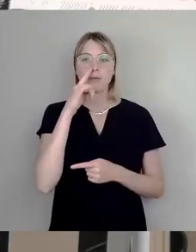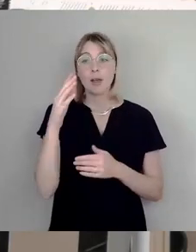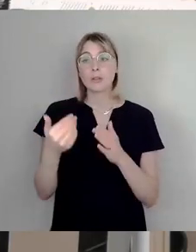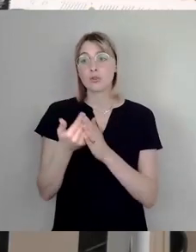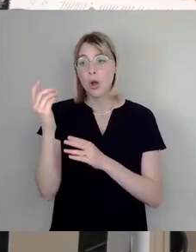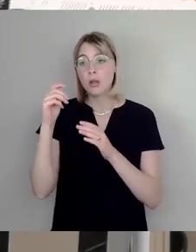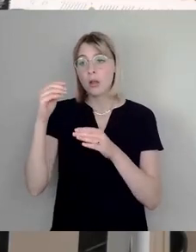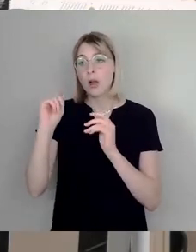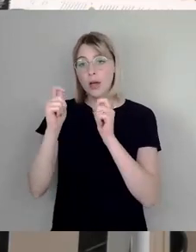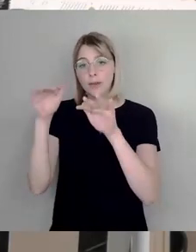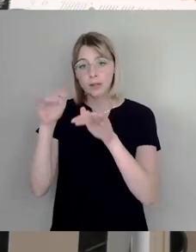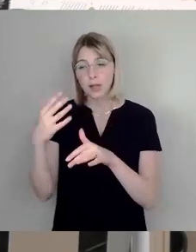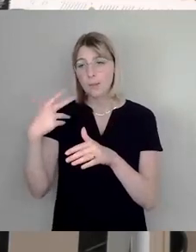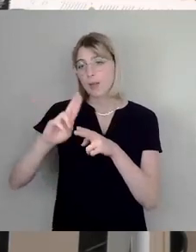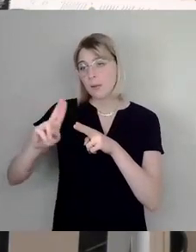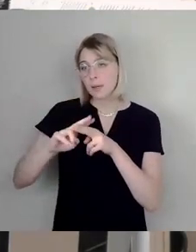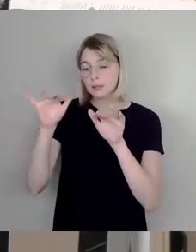dann wird es vielleicht auch tatsächlich werden. Vielen Dank.